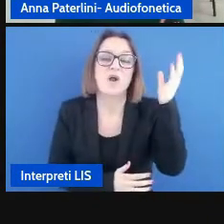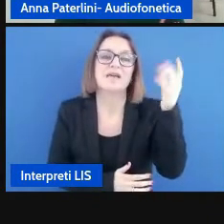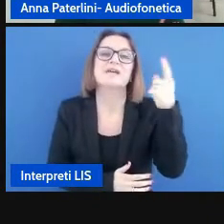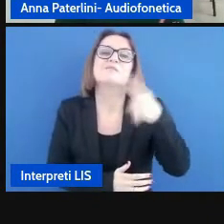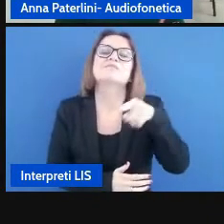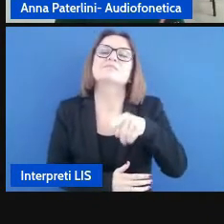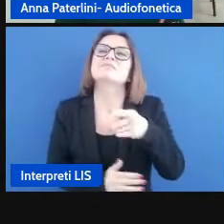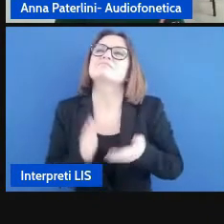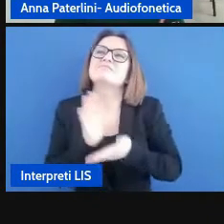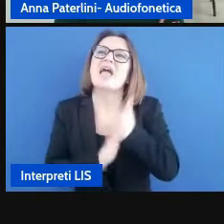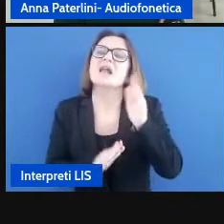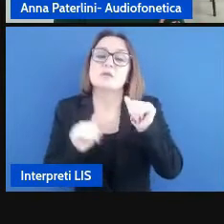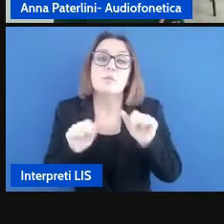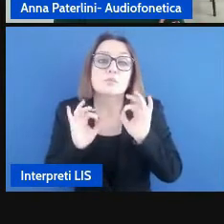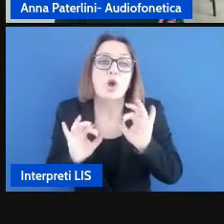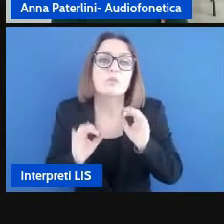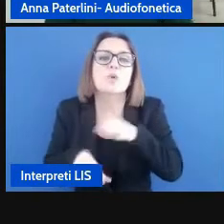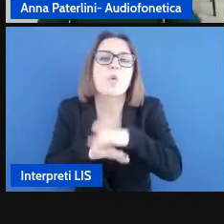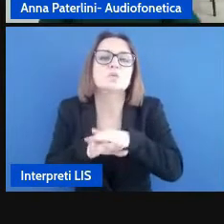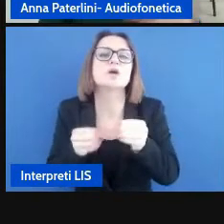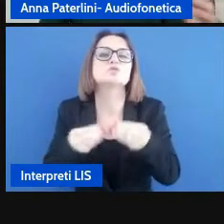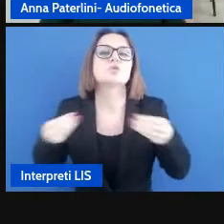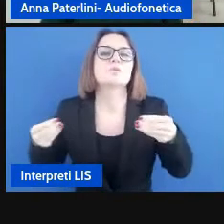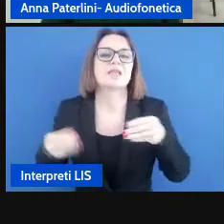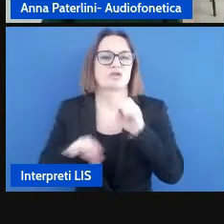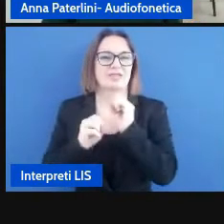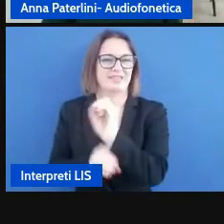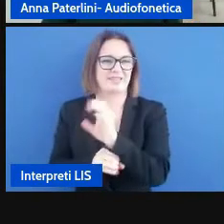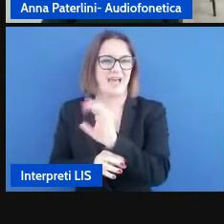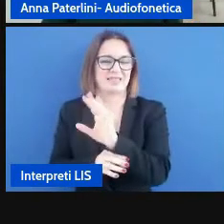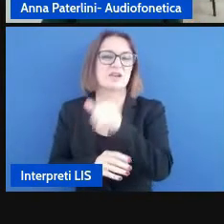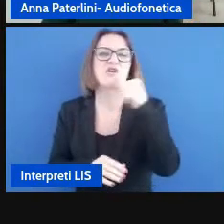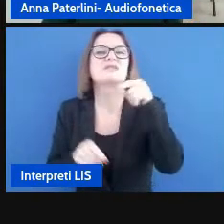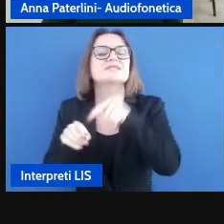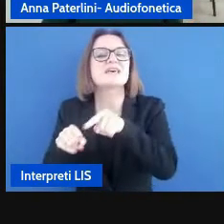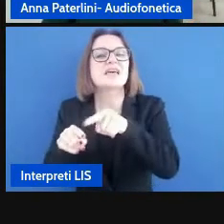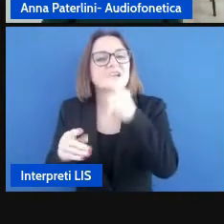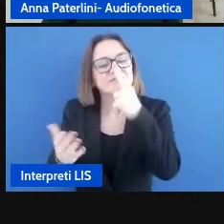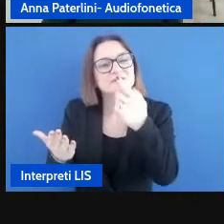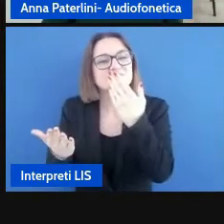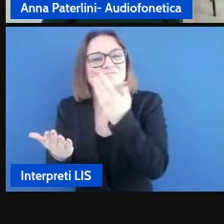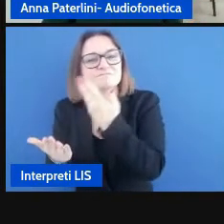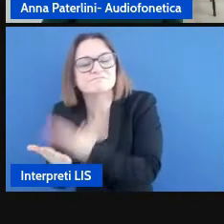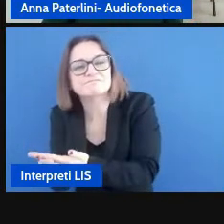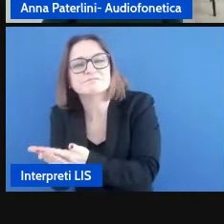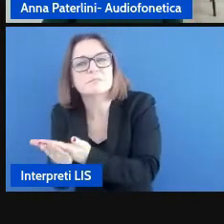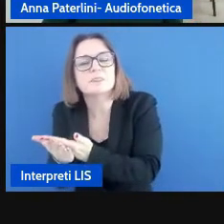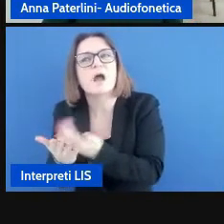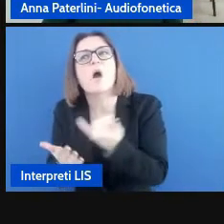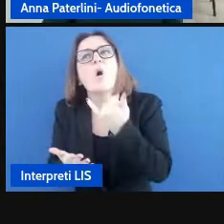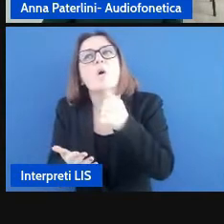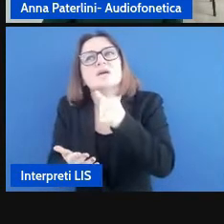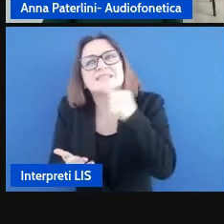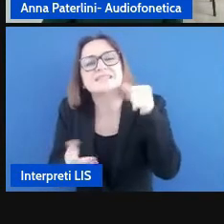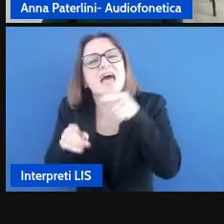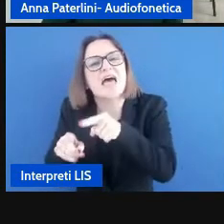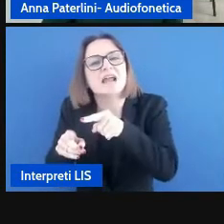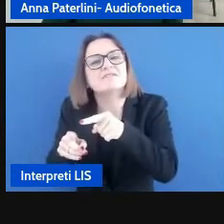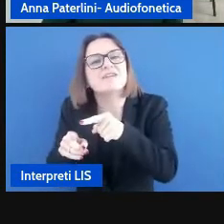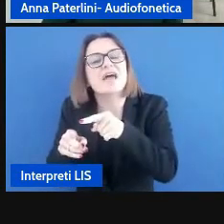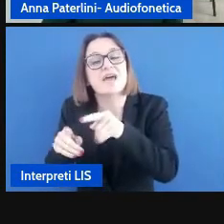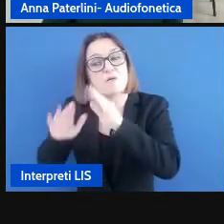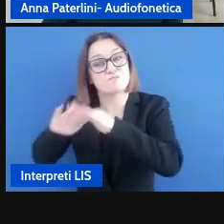come uno strumento didattico con adattamenti utili a facilitare l'apprendimento della lingua italiana